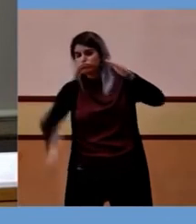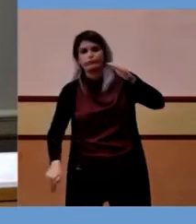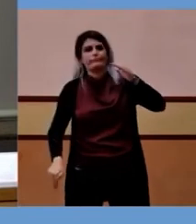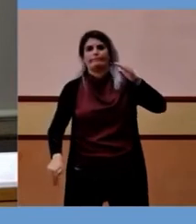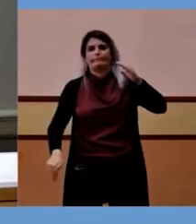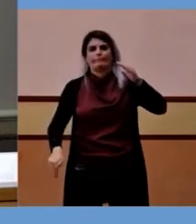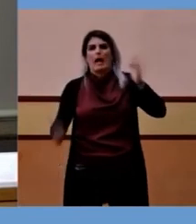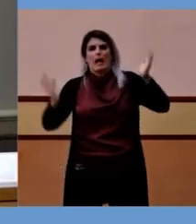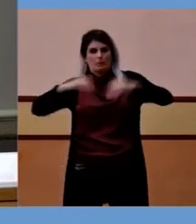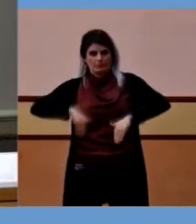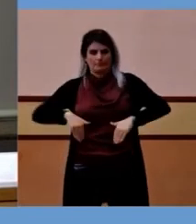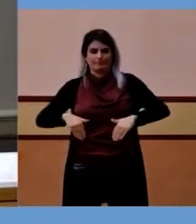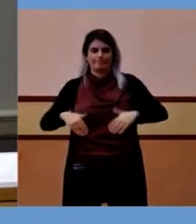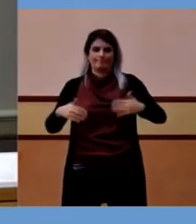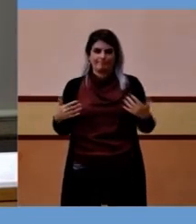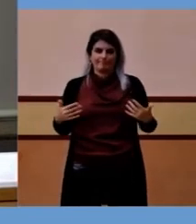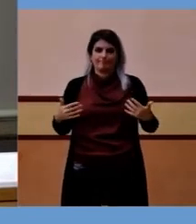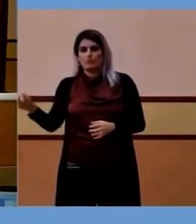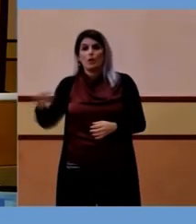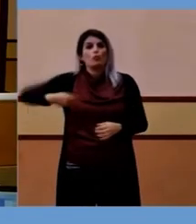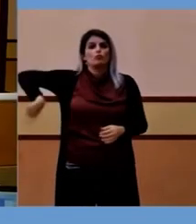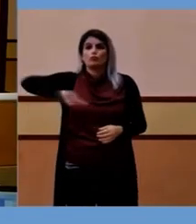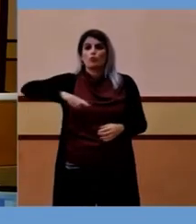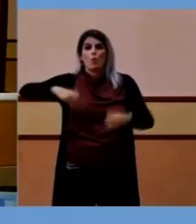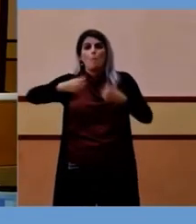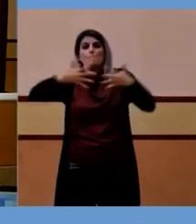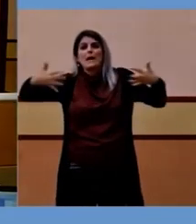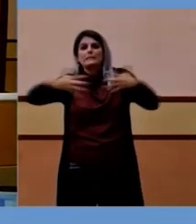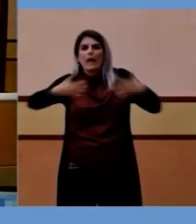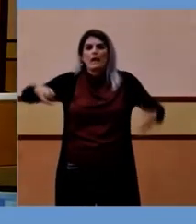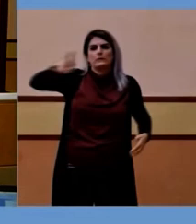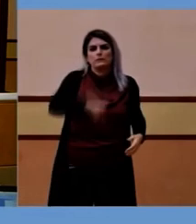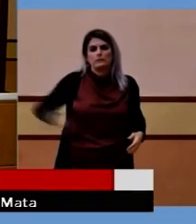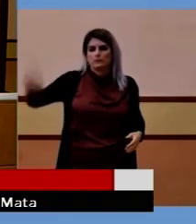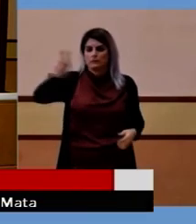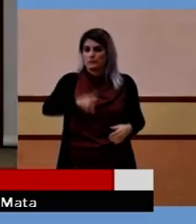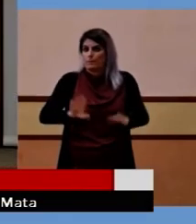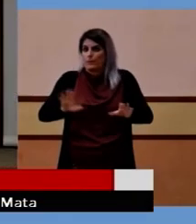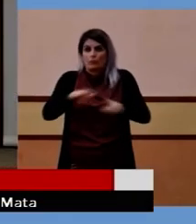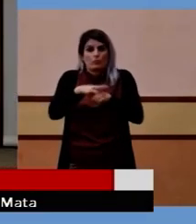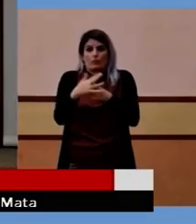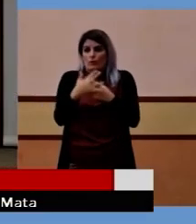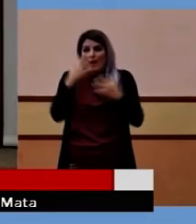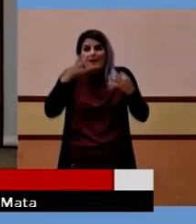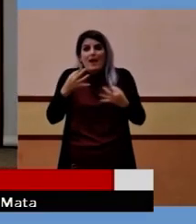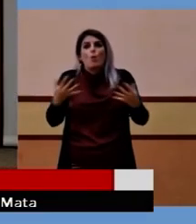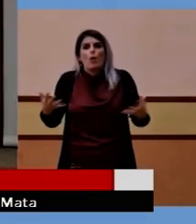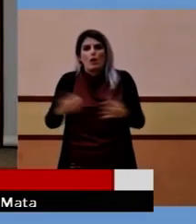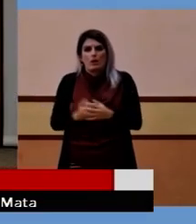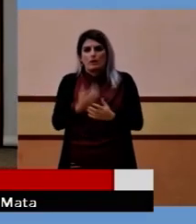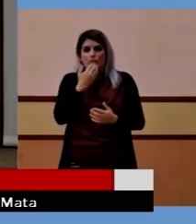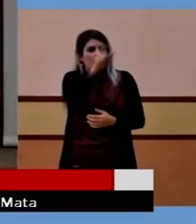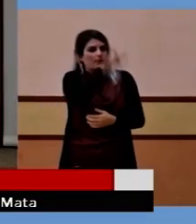aquesta tendència a la baixa en el temps no és qüestió del cribatge, sinó de tot el que ve després. Els experts també han apel·lat reiteradament a la responsabilitat